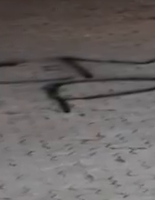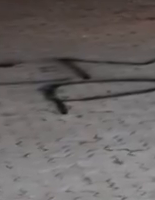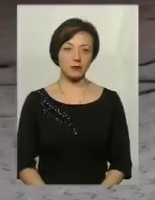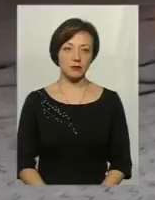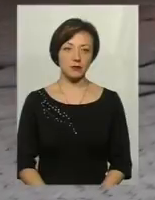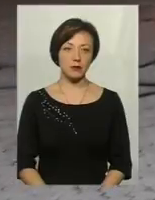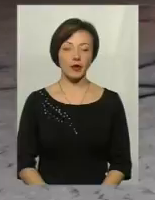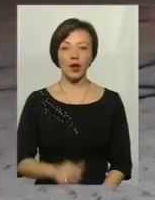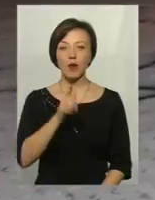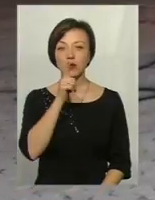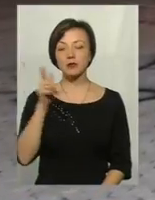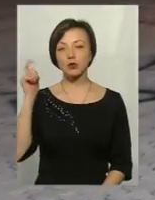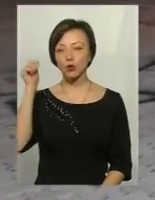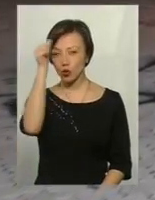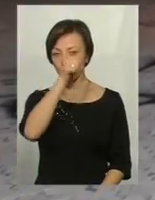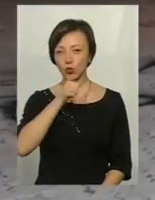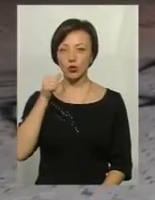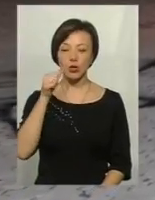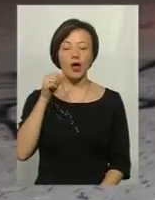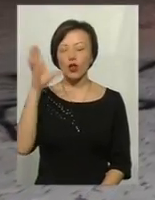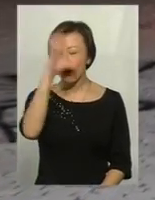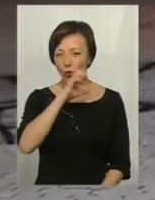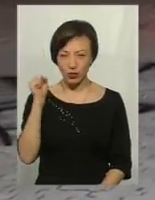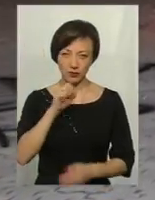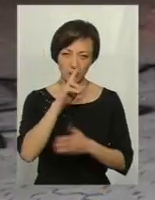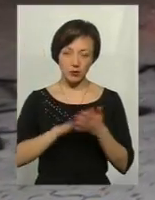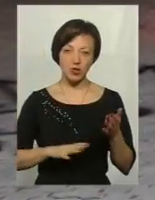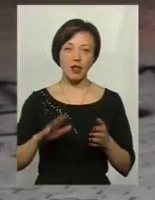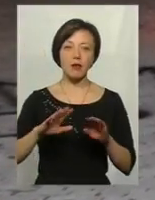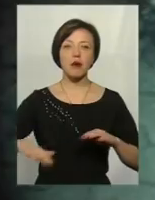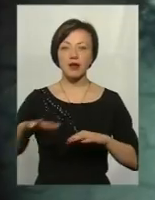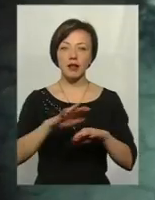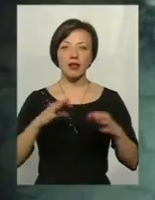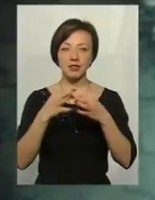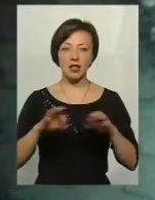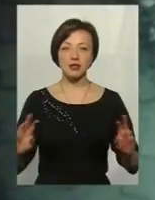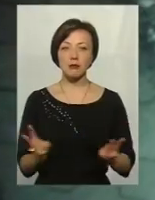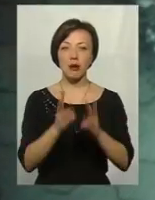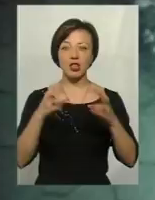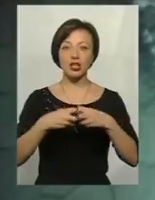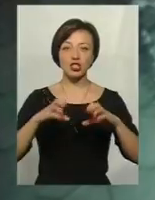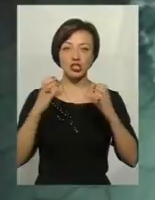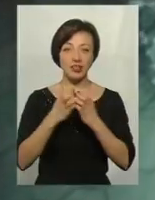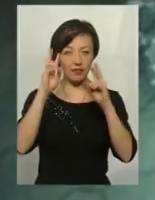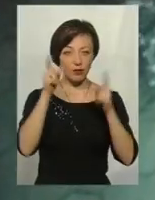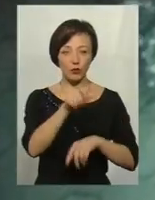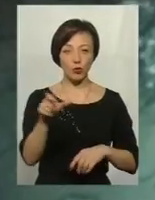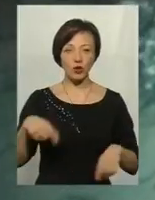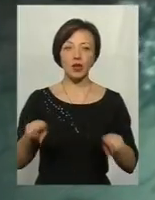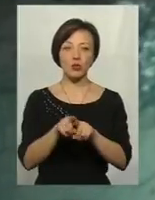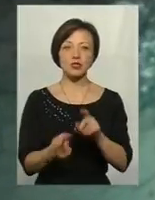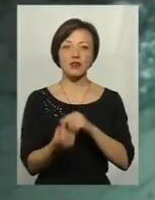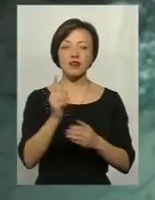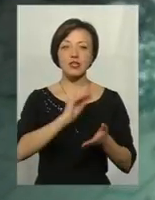Поза минулої ночі на Хмельницькому майдані Незалежності невідомі запалили шини. Також на головній площі обласного центру з